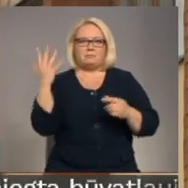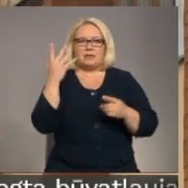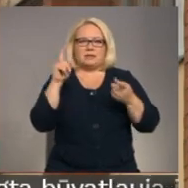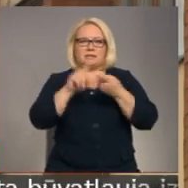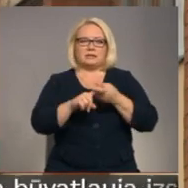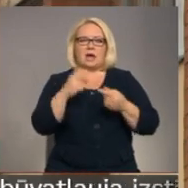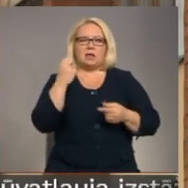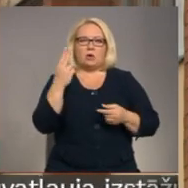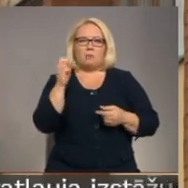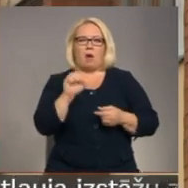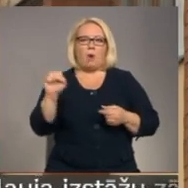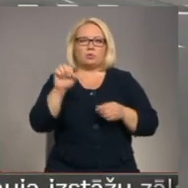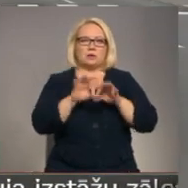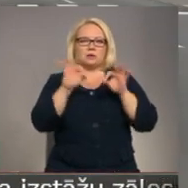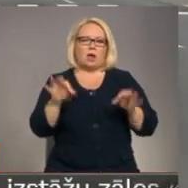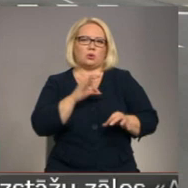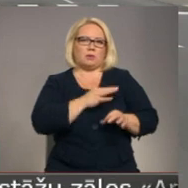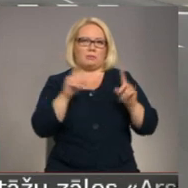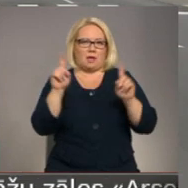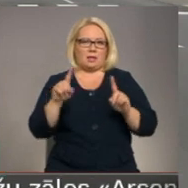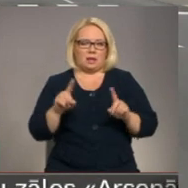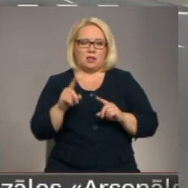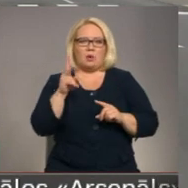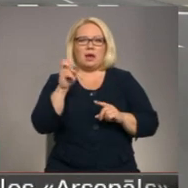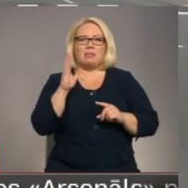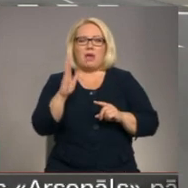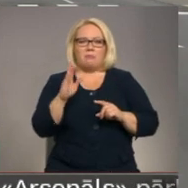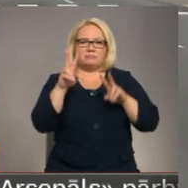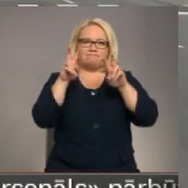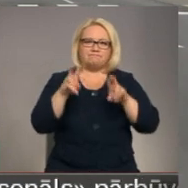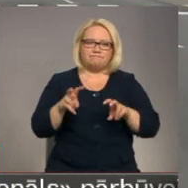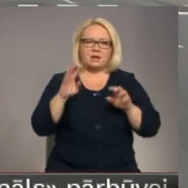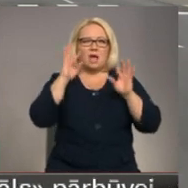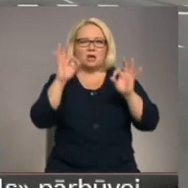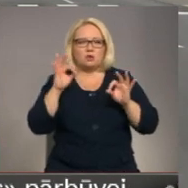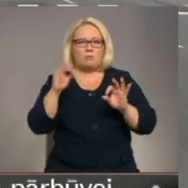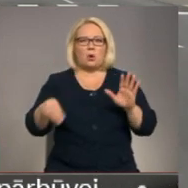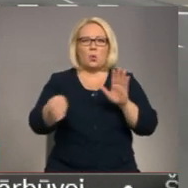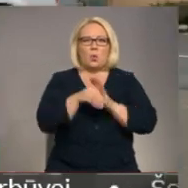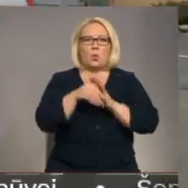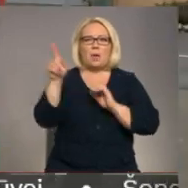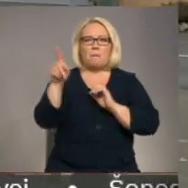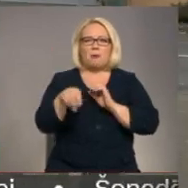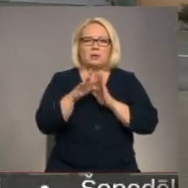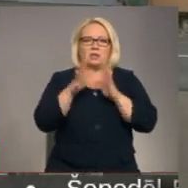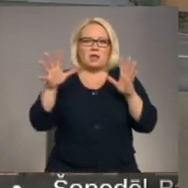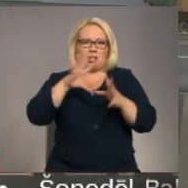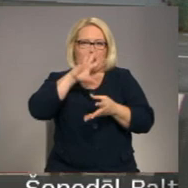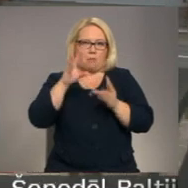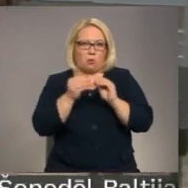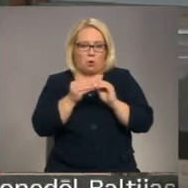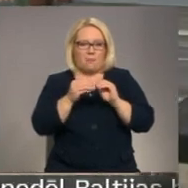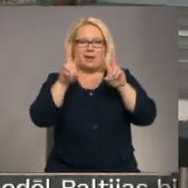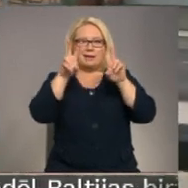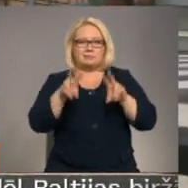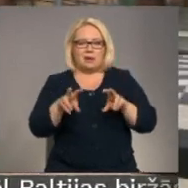augustā uzsāktu kriminālu procesu. Knabu izmeklēja aizdomas par kukuļa pieprasīšanu lielā apjomā. Tiek izmeklēta versija